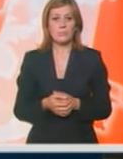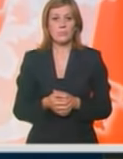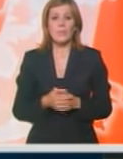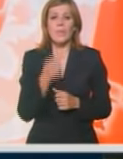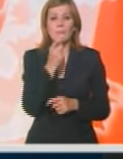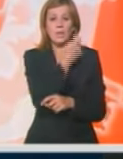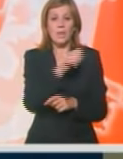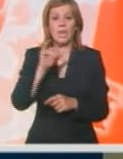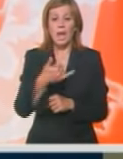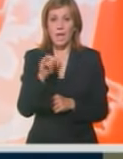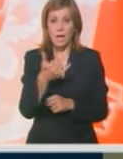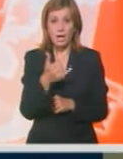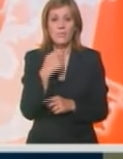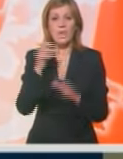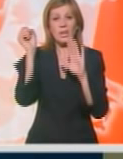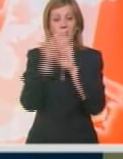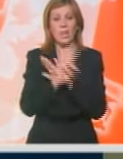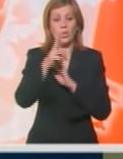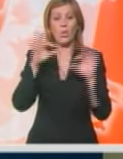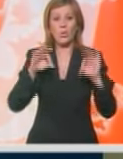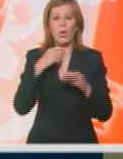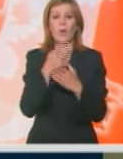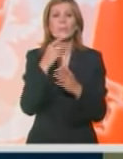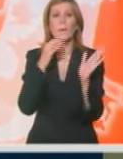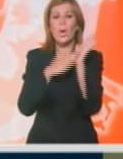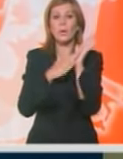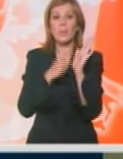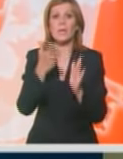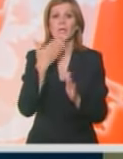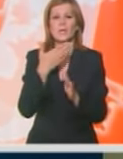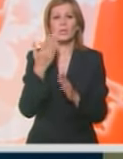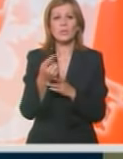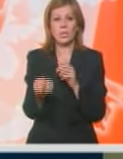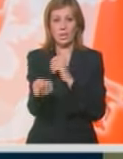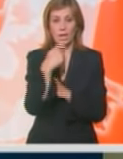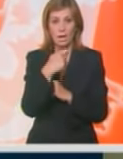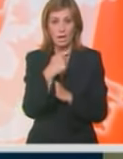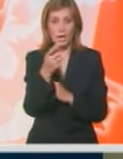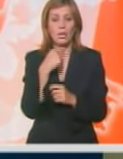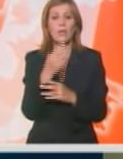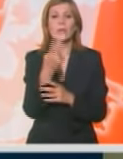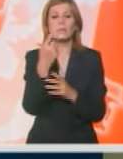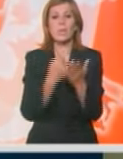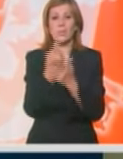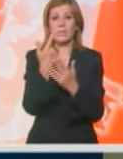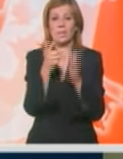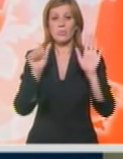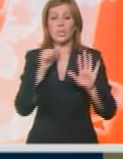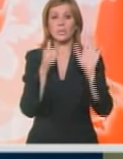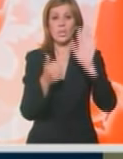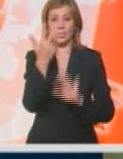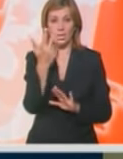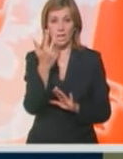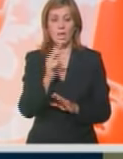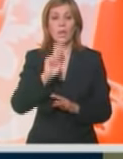Srpska tenisarka Jelena Janković eliminisana je u drugom kolu turnira u Montrealu od češke kvalifikantkinje Ivete Benešove rezultatom 7-6-6-3.